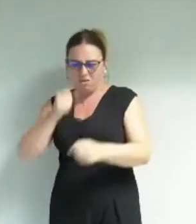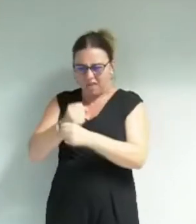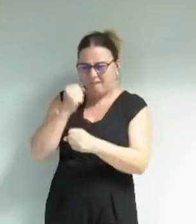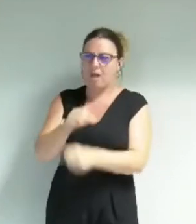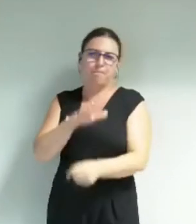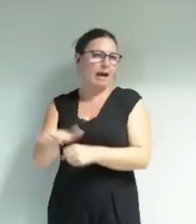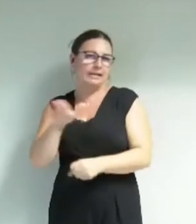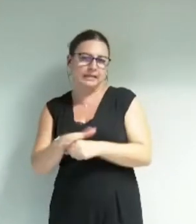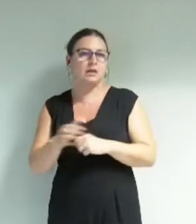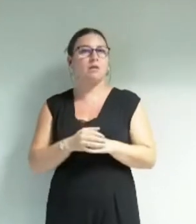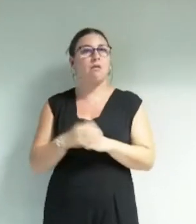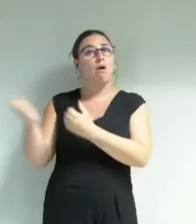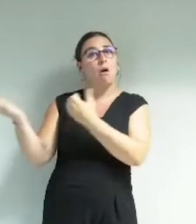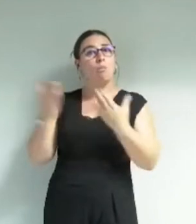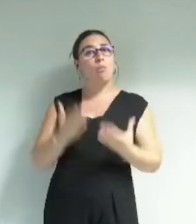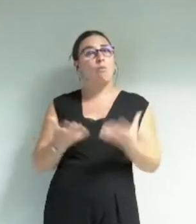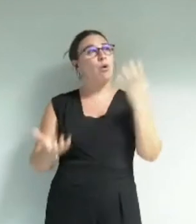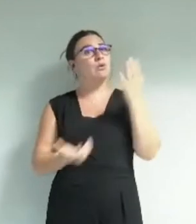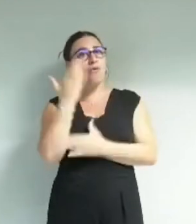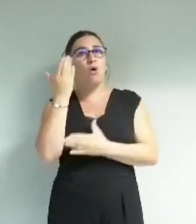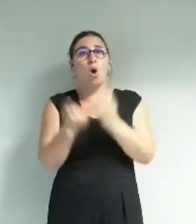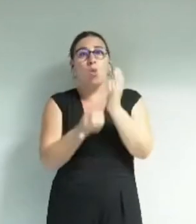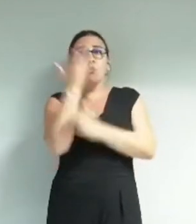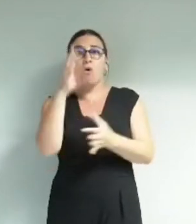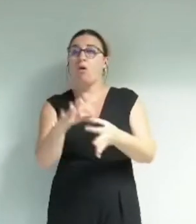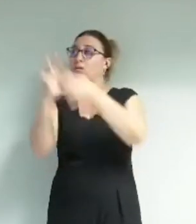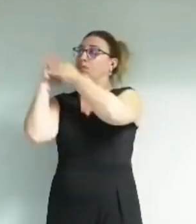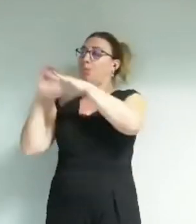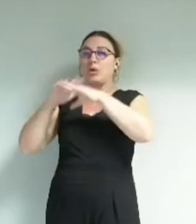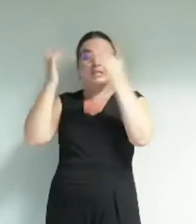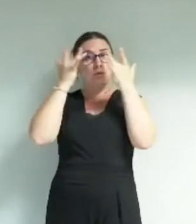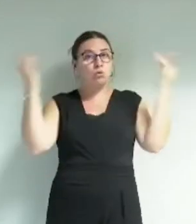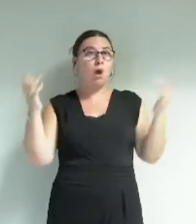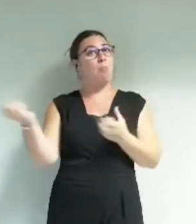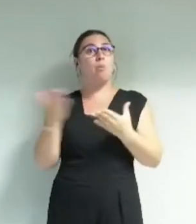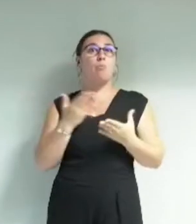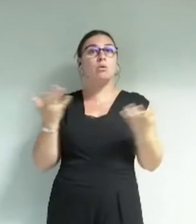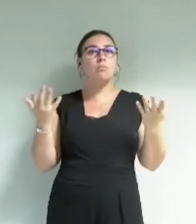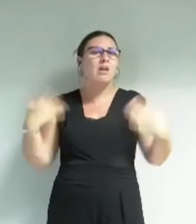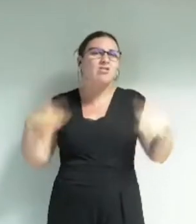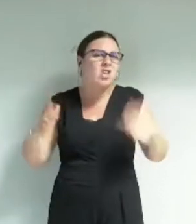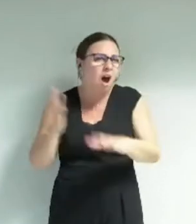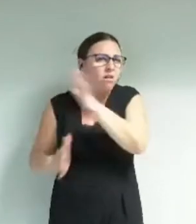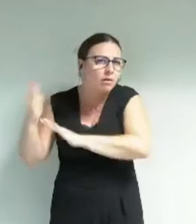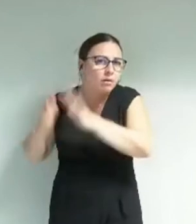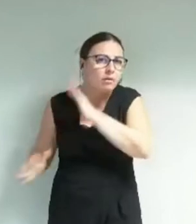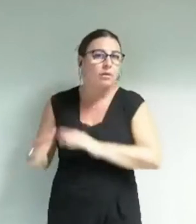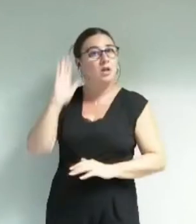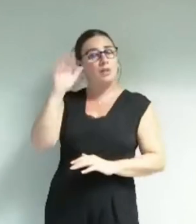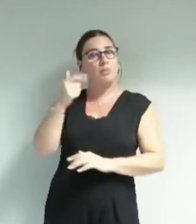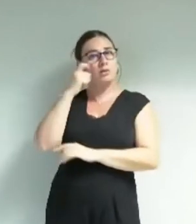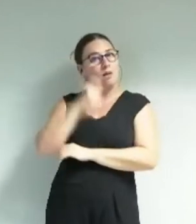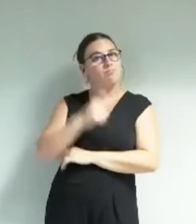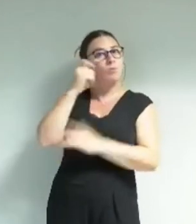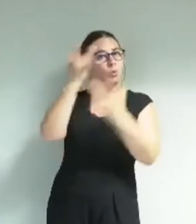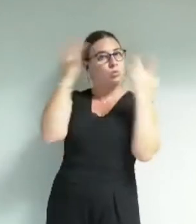Il se propose de réinventer le fil à couper le beurre de la politique culturelle. Voilà ce que des spécialistes de la culture pensent